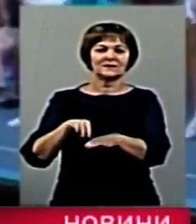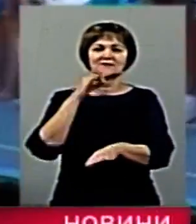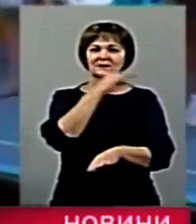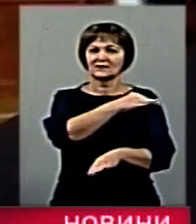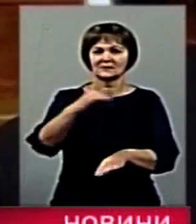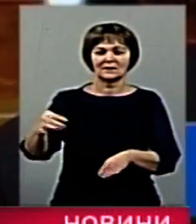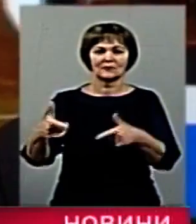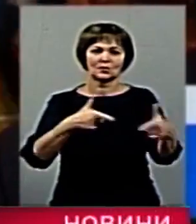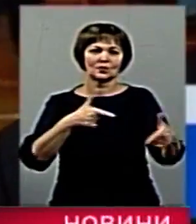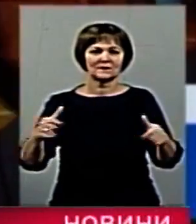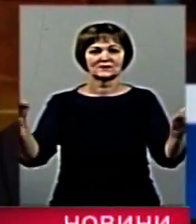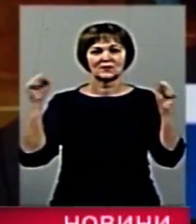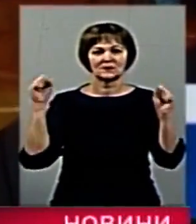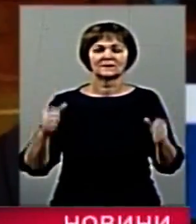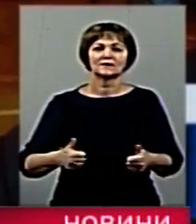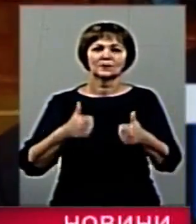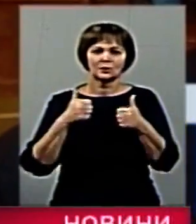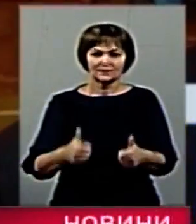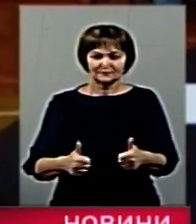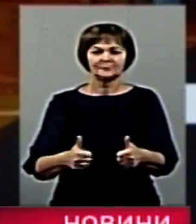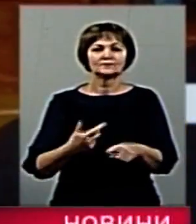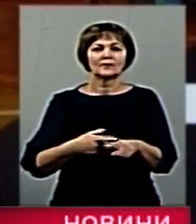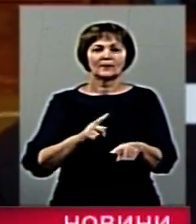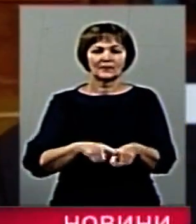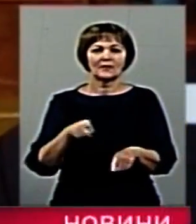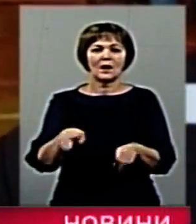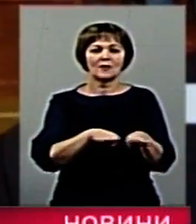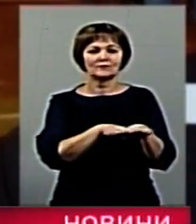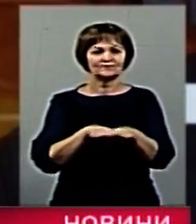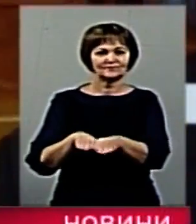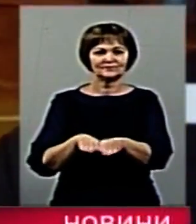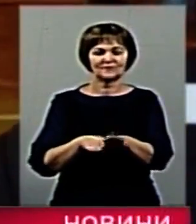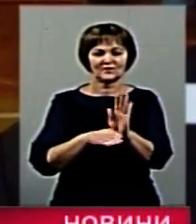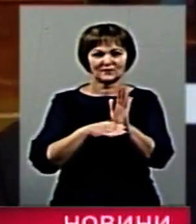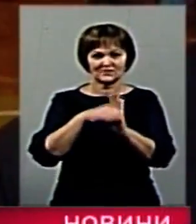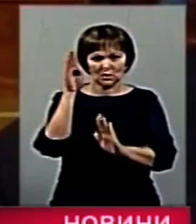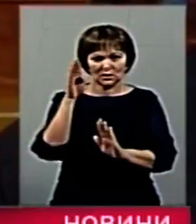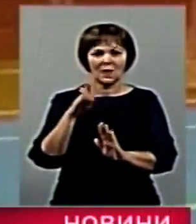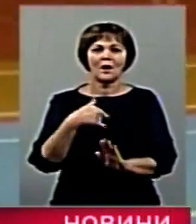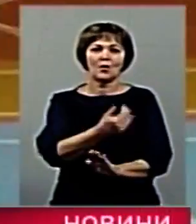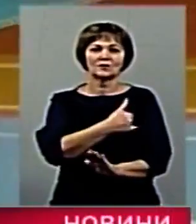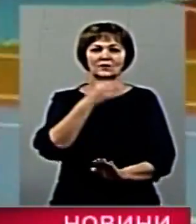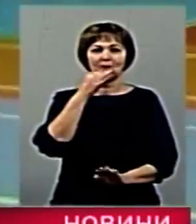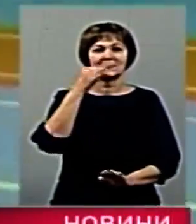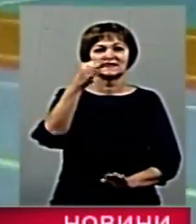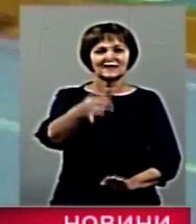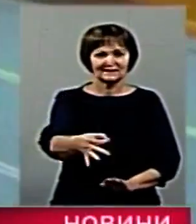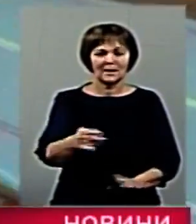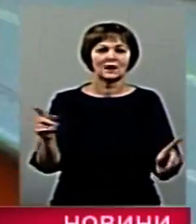спортсменів. Рівень підготовки достатньо високий. Хотів би відмітити